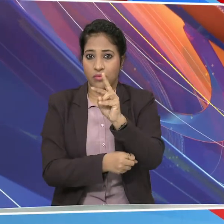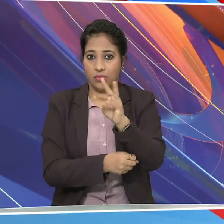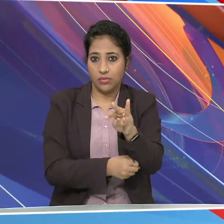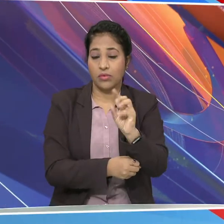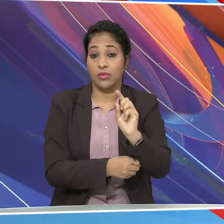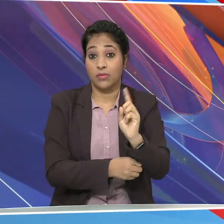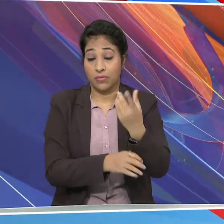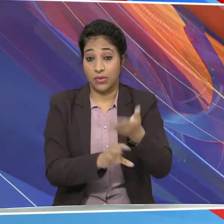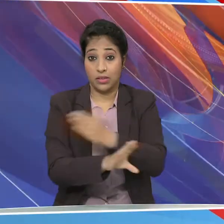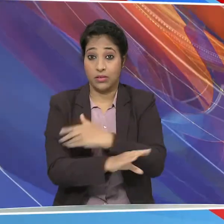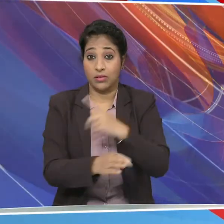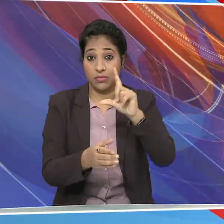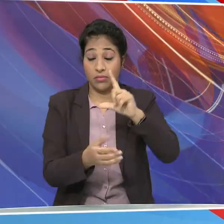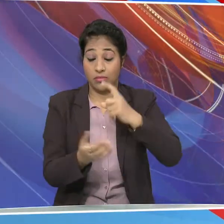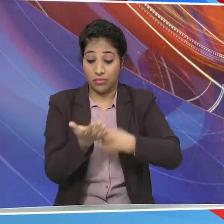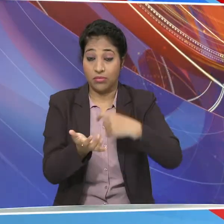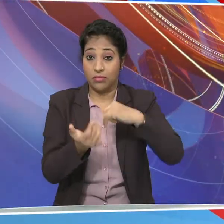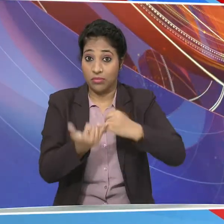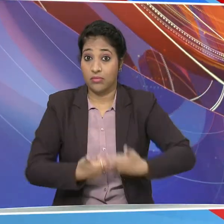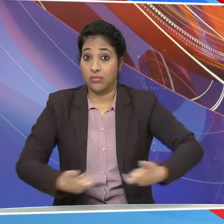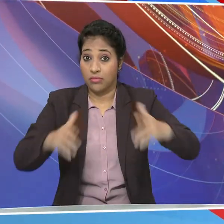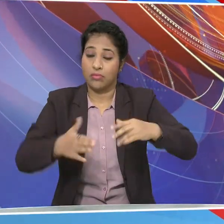पहले ही पारित हो चुका है